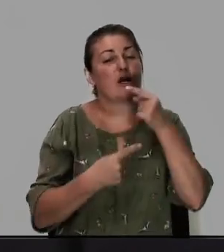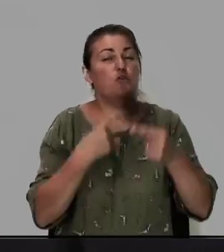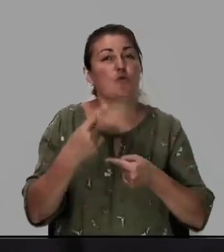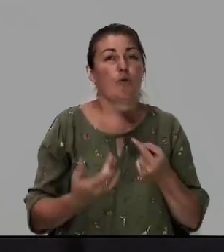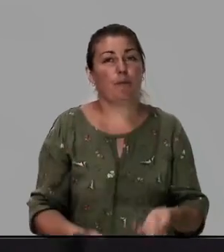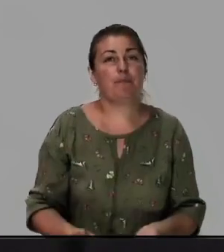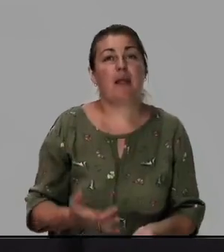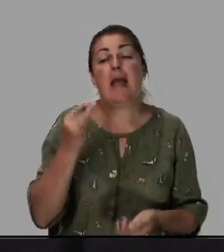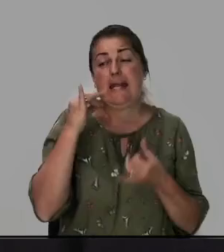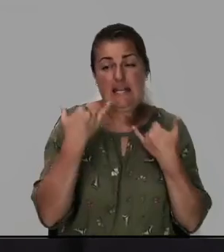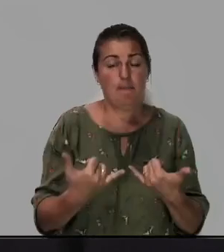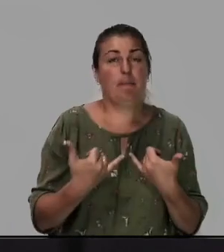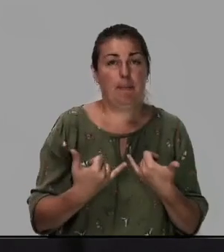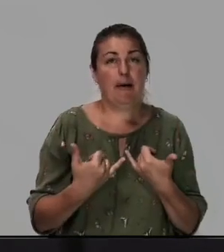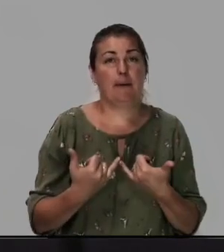И теперь